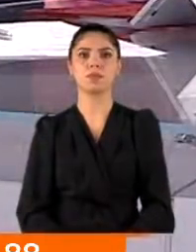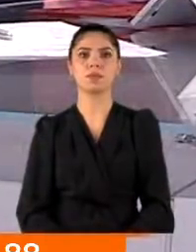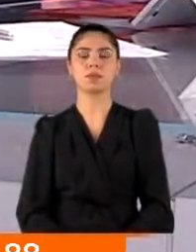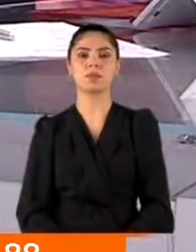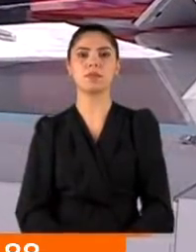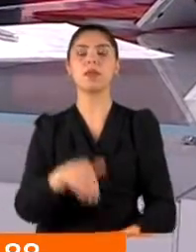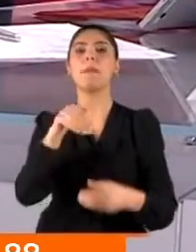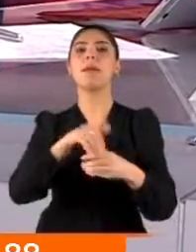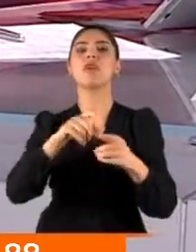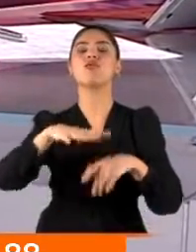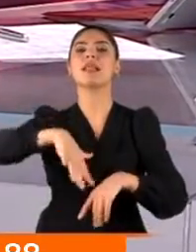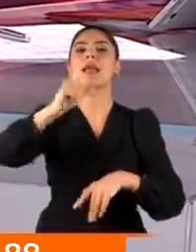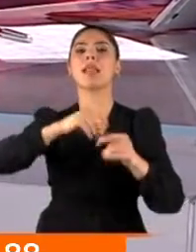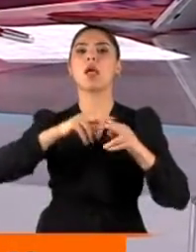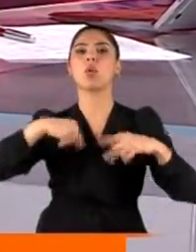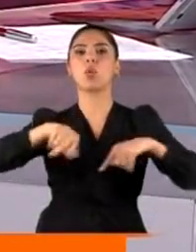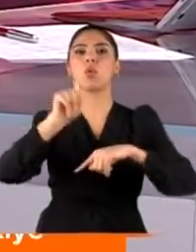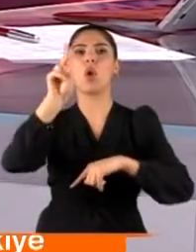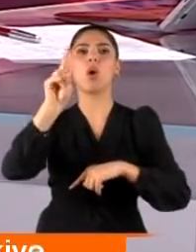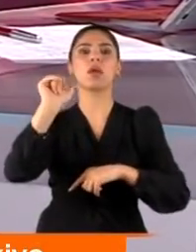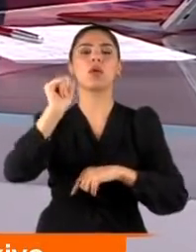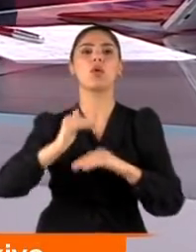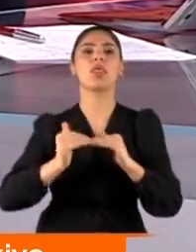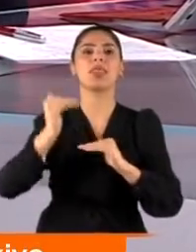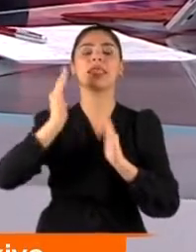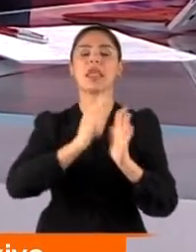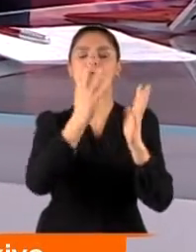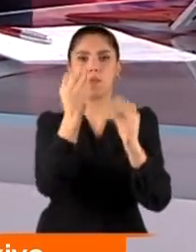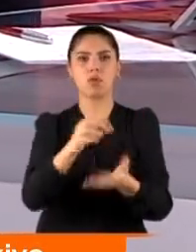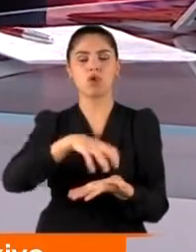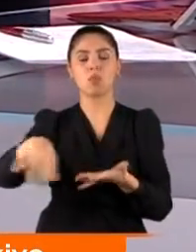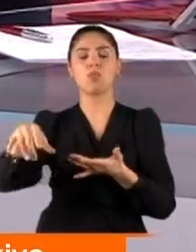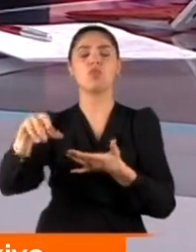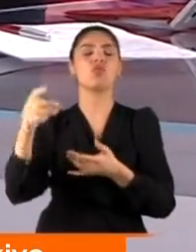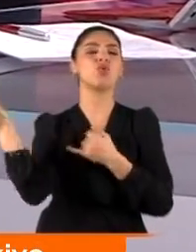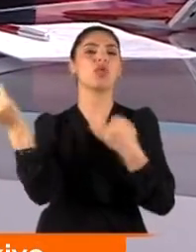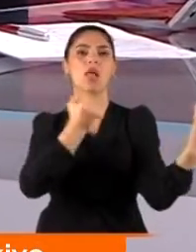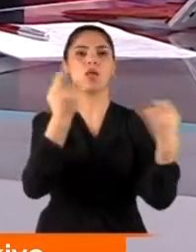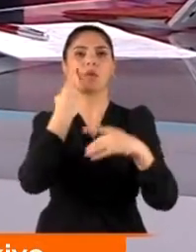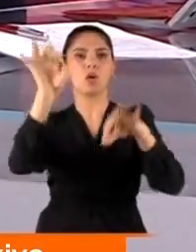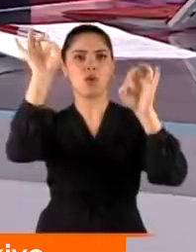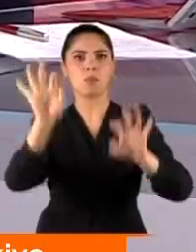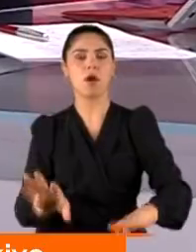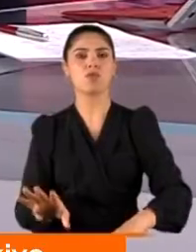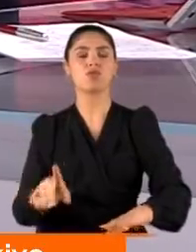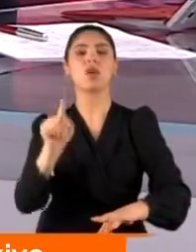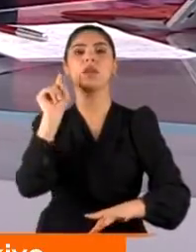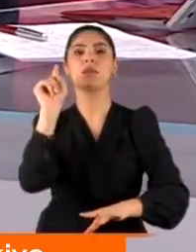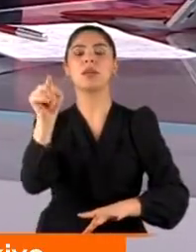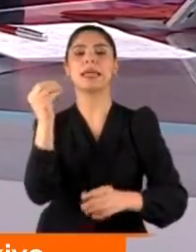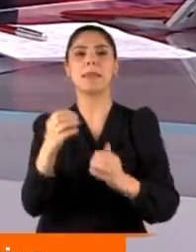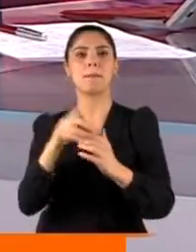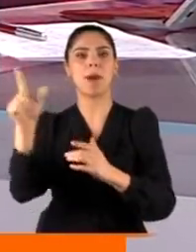Ve Meclis Genel Kurulu'nda 12 gün sürecek bütçe maratonu tartışmalarla başladı. Şahsiyet tartışması başlığı bu.